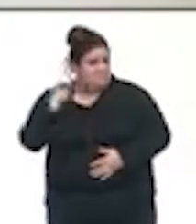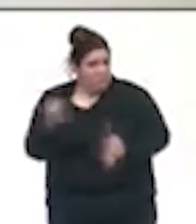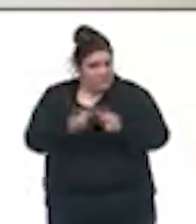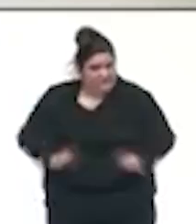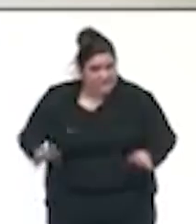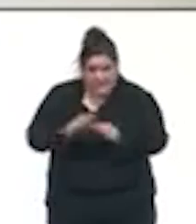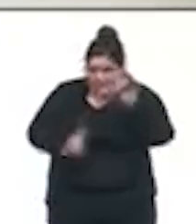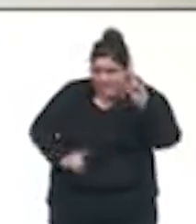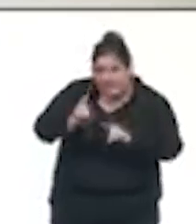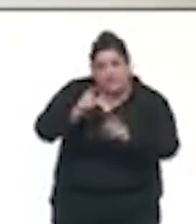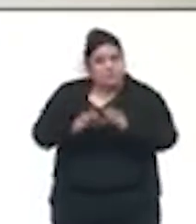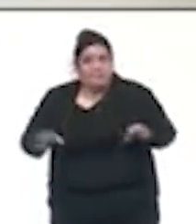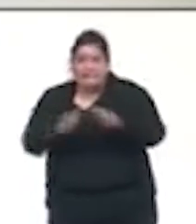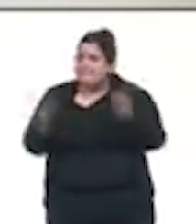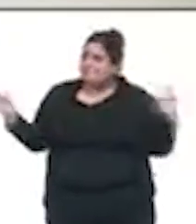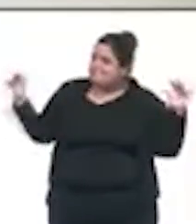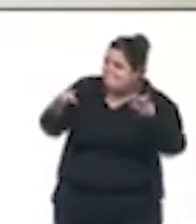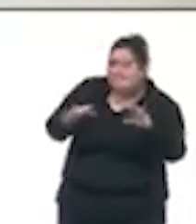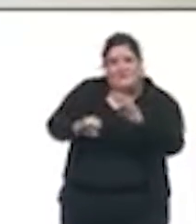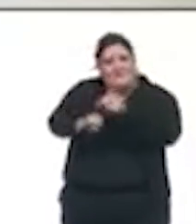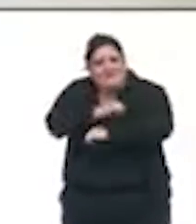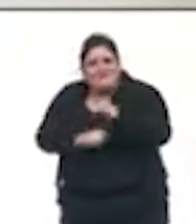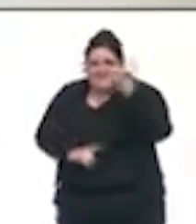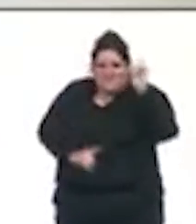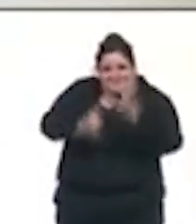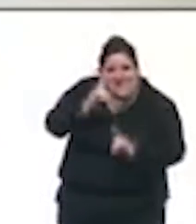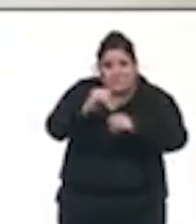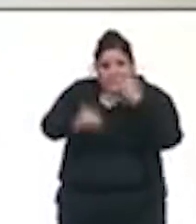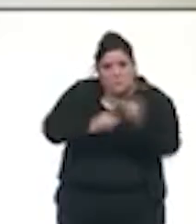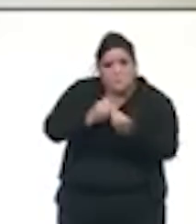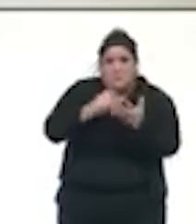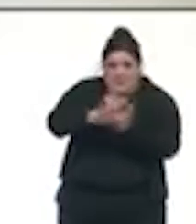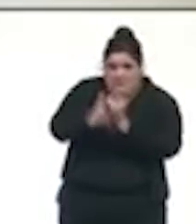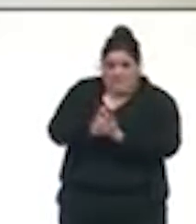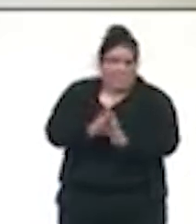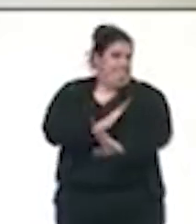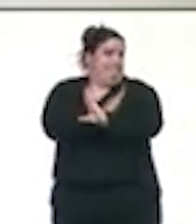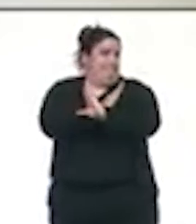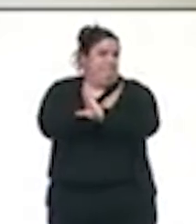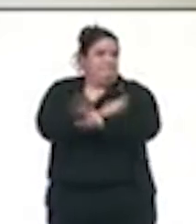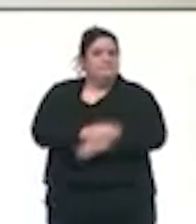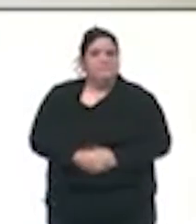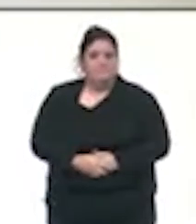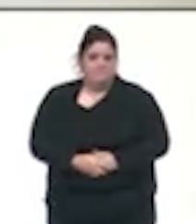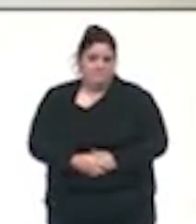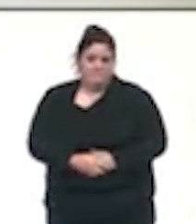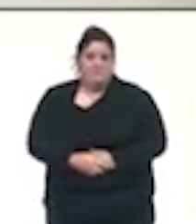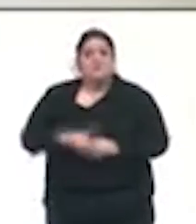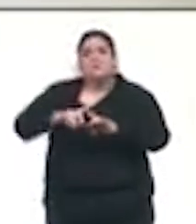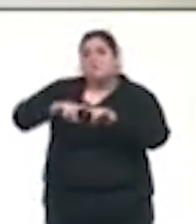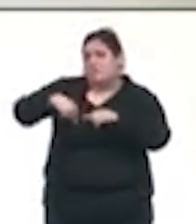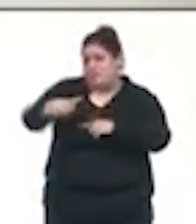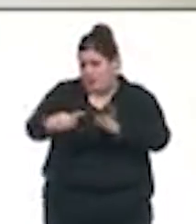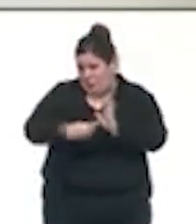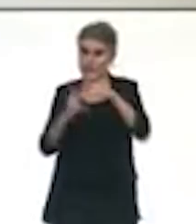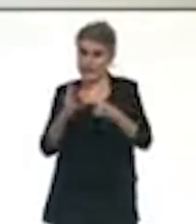et salles polyvalentes, pour les activités festives et les activités associatives. Cette dernière mesure entrera également en